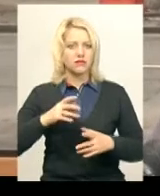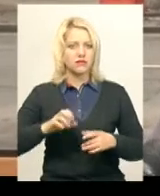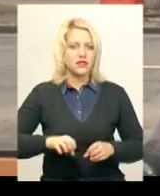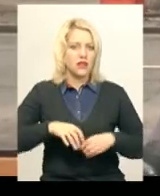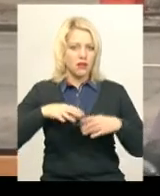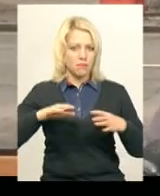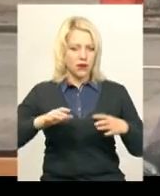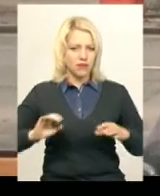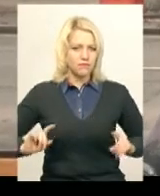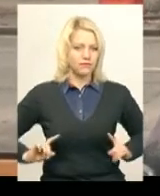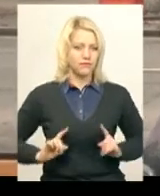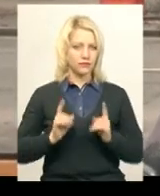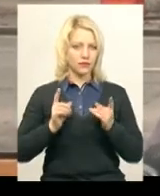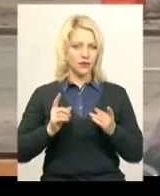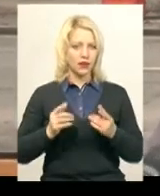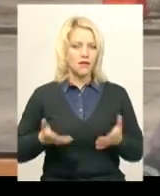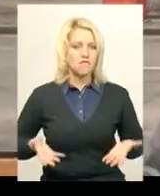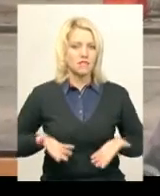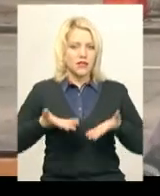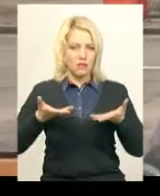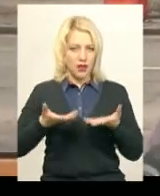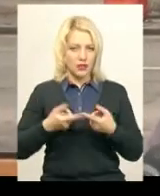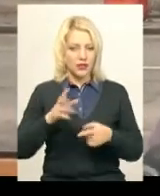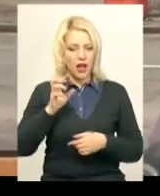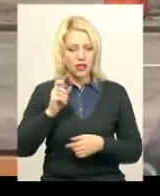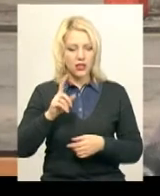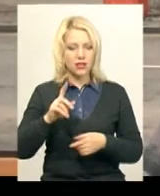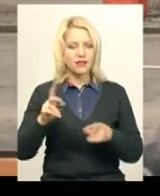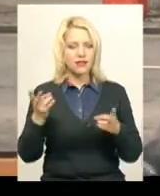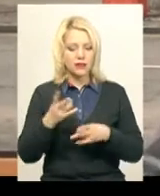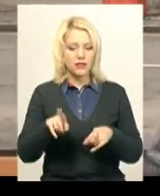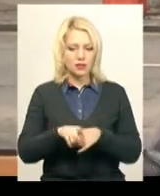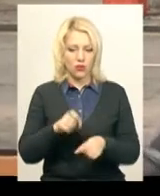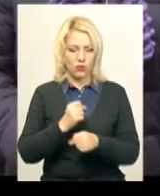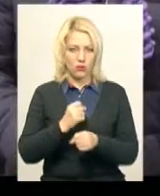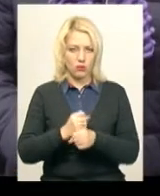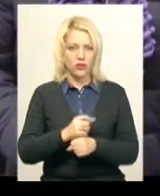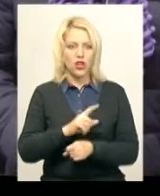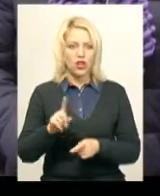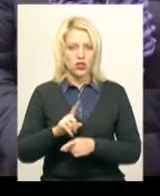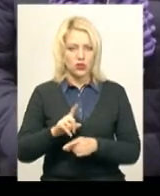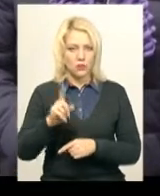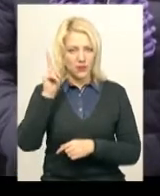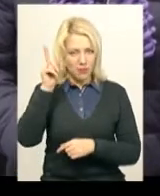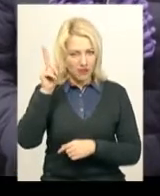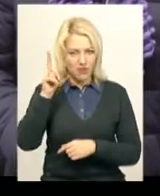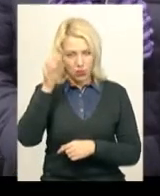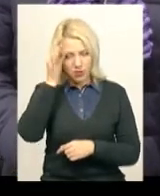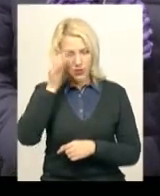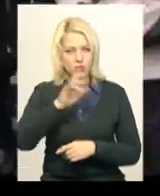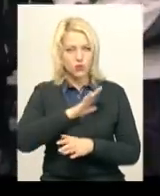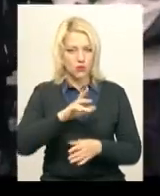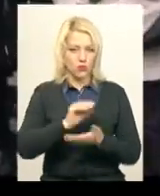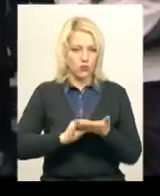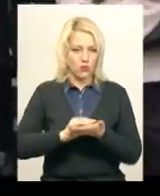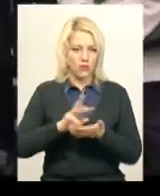Тому треба там наверху робити так, щоб не було, і знову Майдану, щоб його тільки помнили. Віра Тарчевська разом з колегами Хмельницької